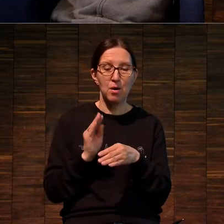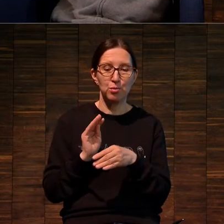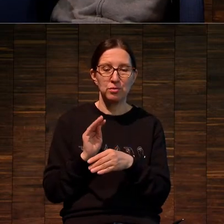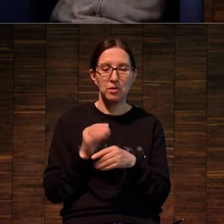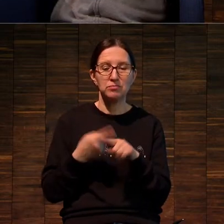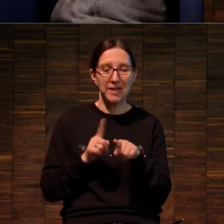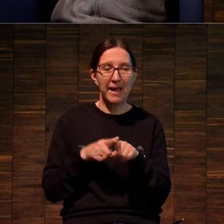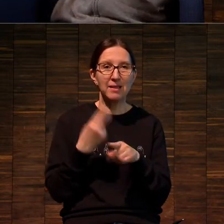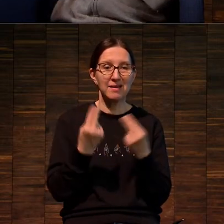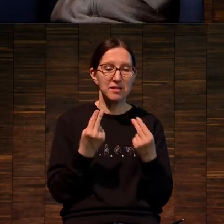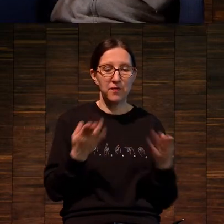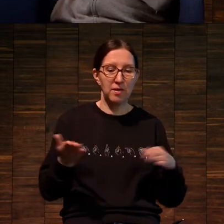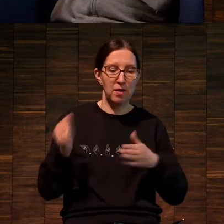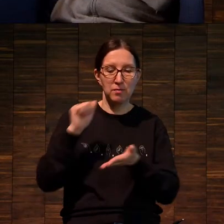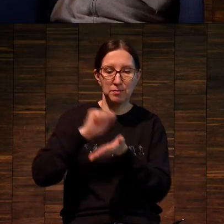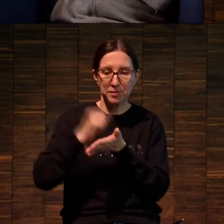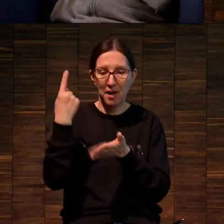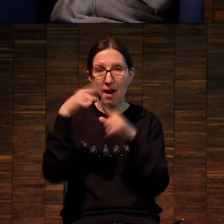вот это вот изображение.